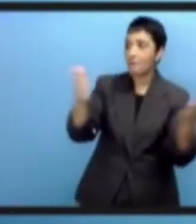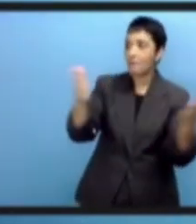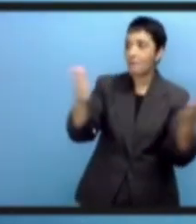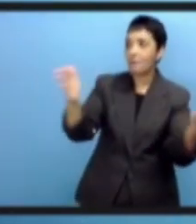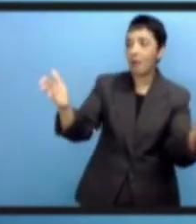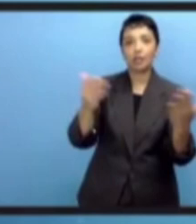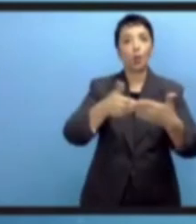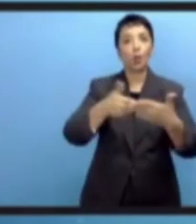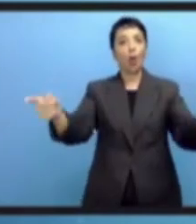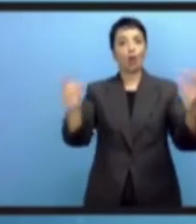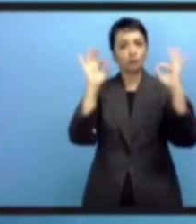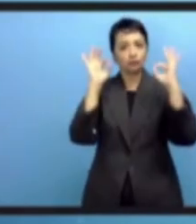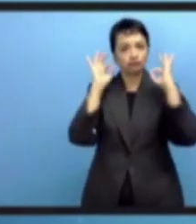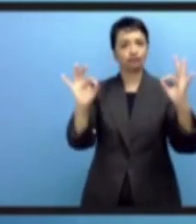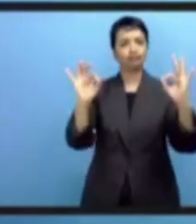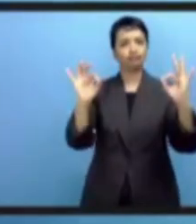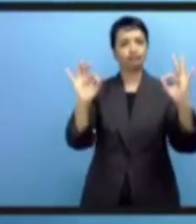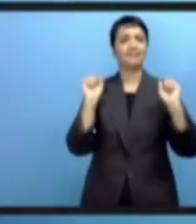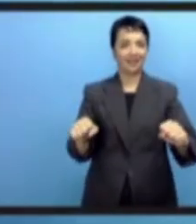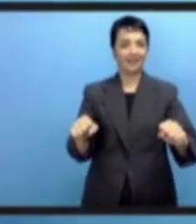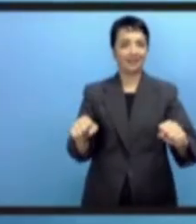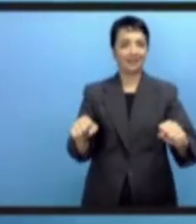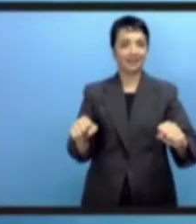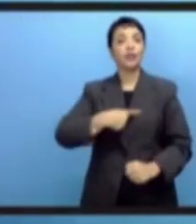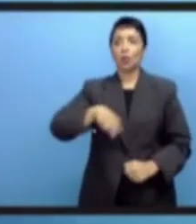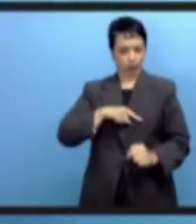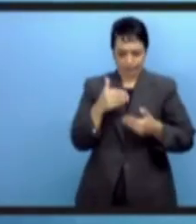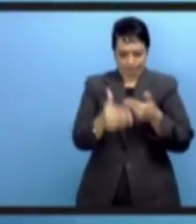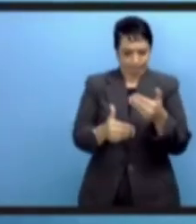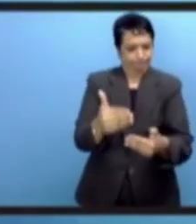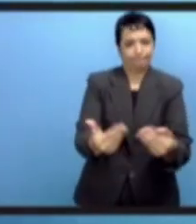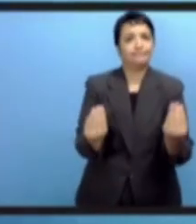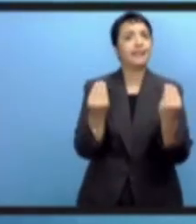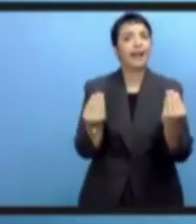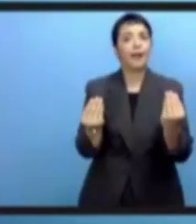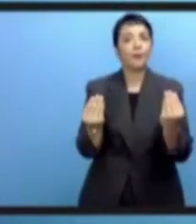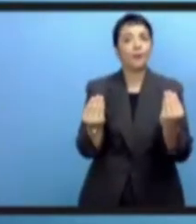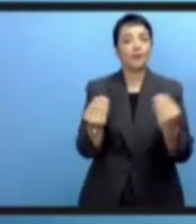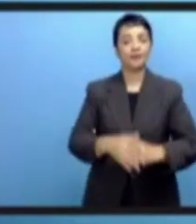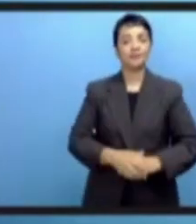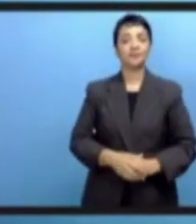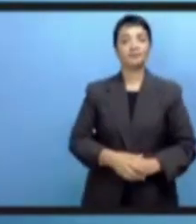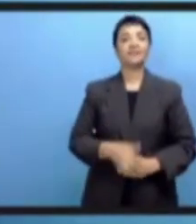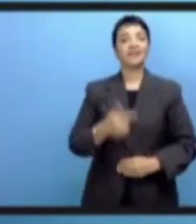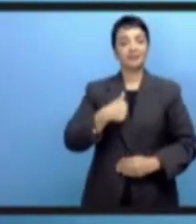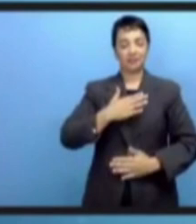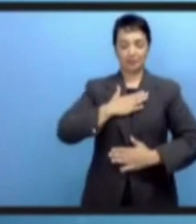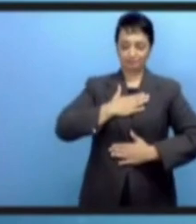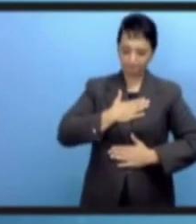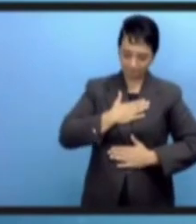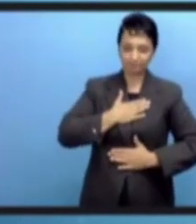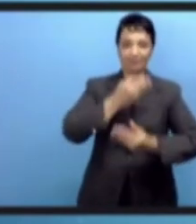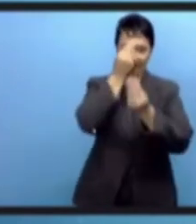Мы не хотим, чтобы здесь существовала опасность для общественности.